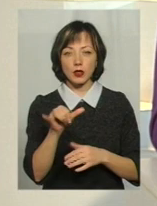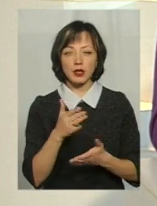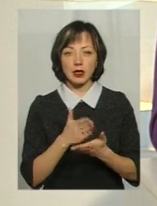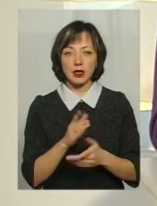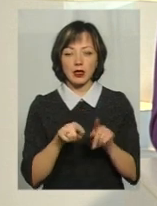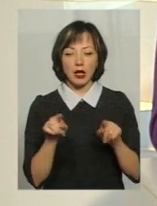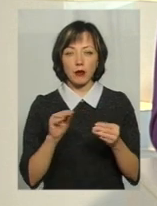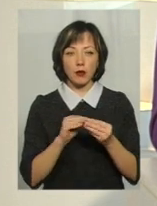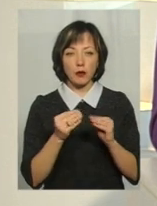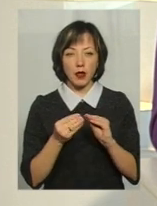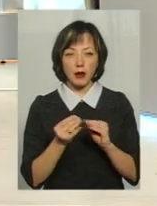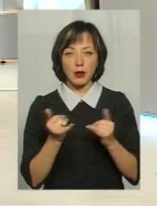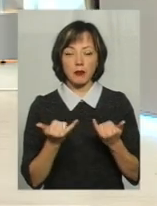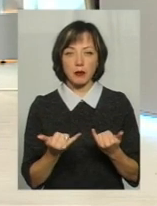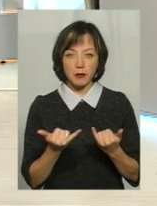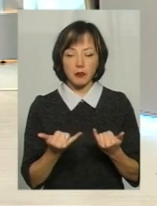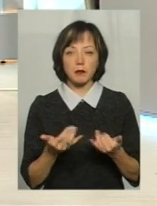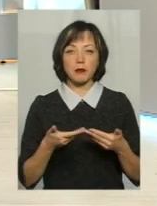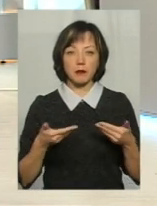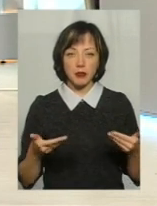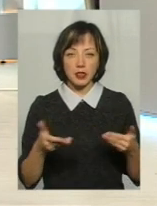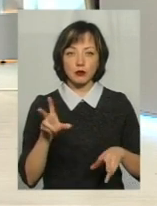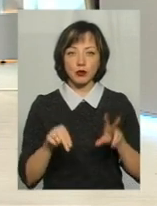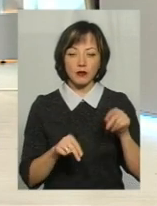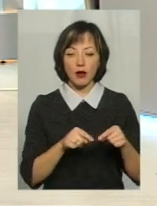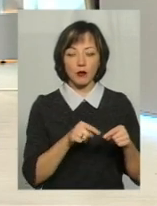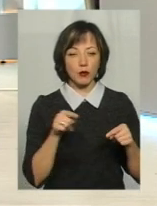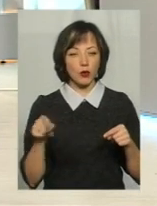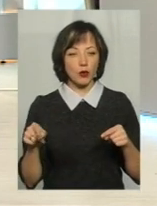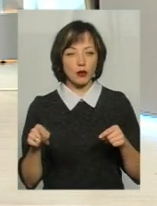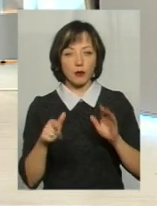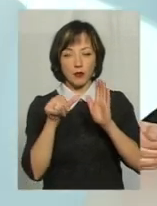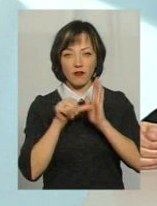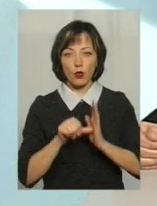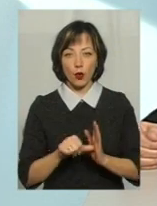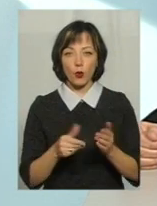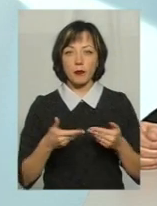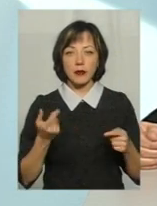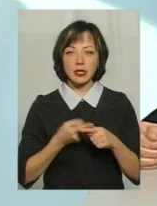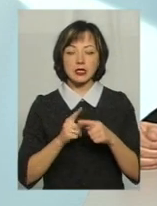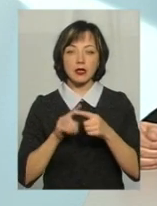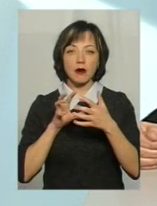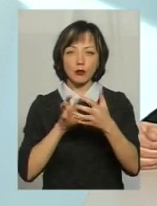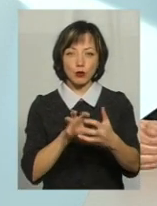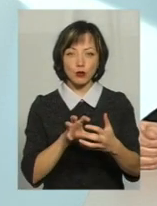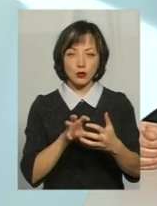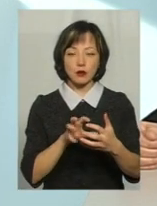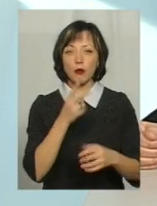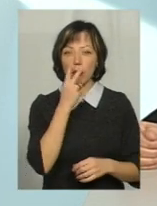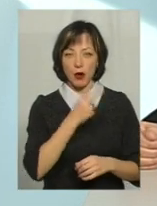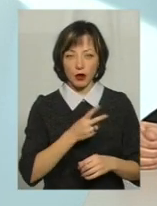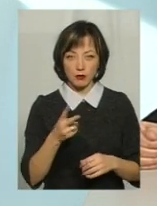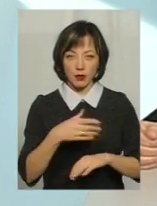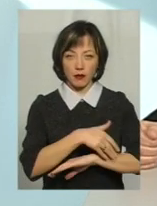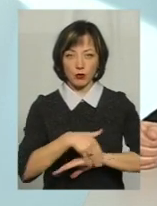ще деякі проблеми. І ми сподіваємося, що протягом півроку ми ці автобуси побачимо